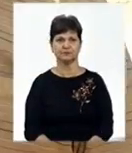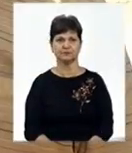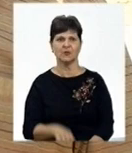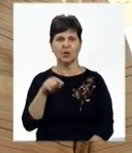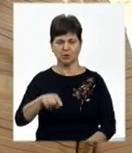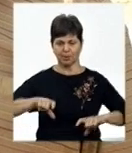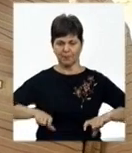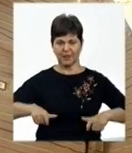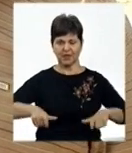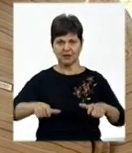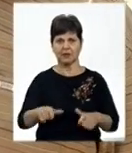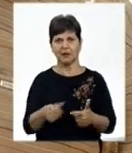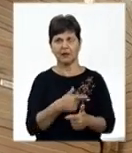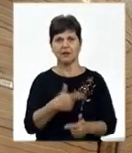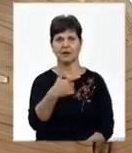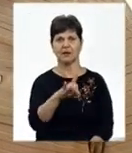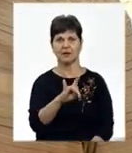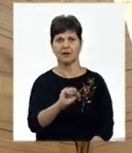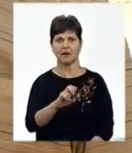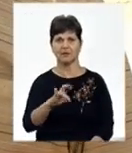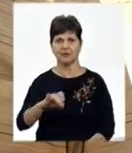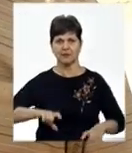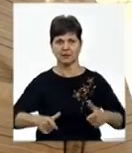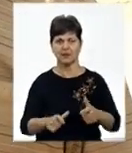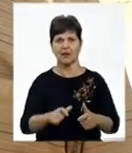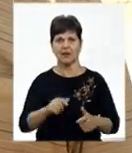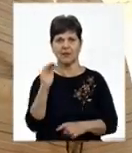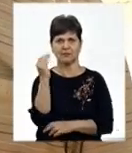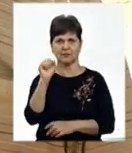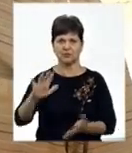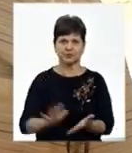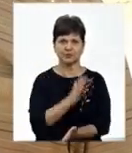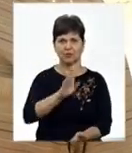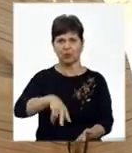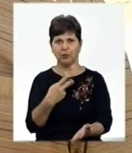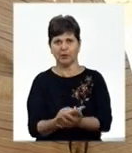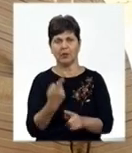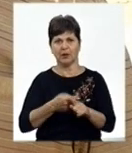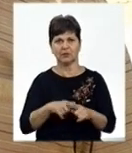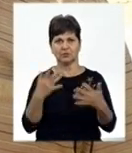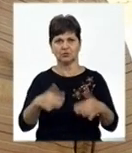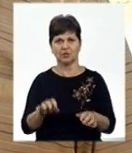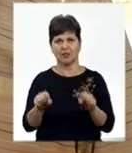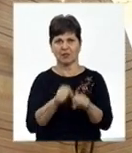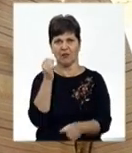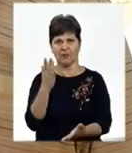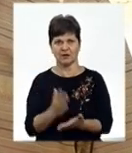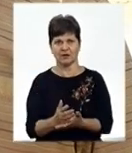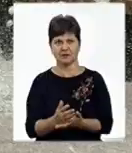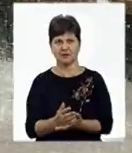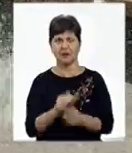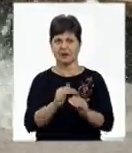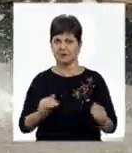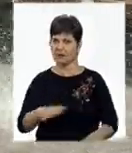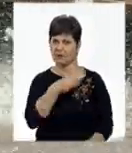або плиткою, або гранитними плитами. Це десь дитина чепасковзнула, що ударилася і це вже готова є травма. А